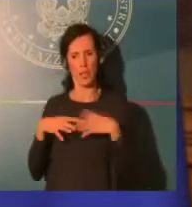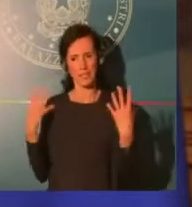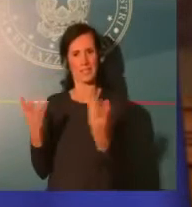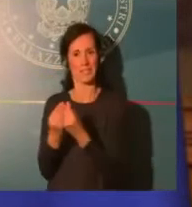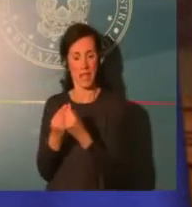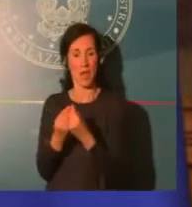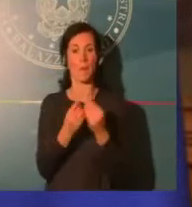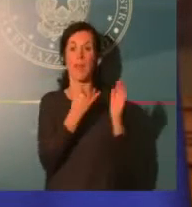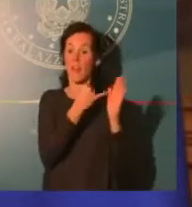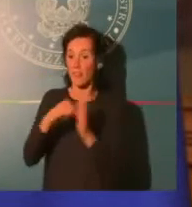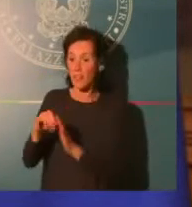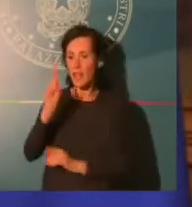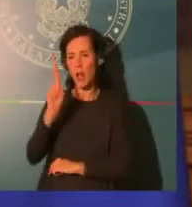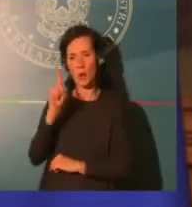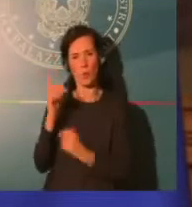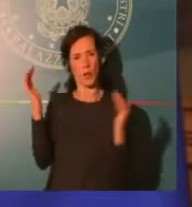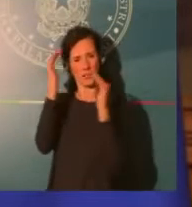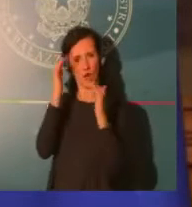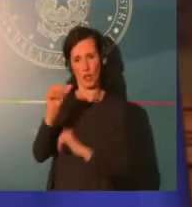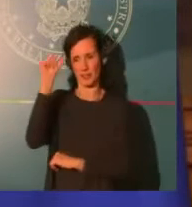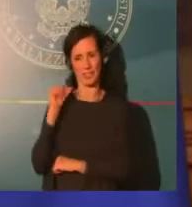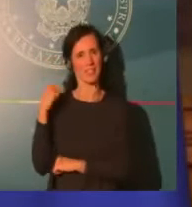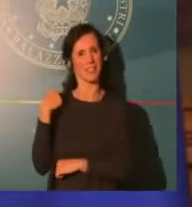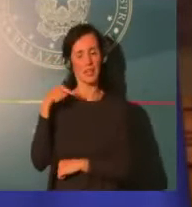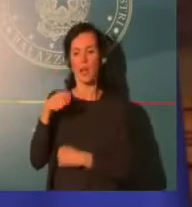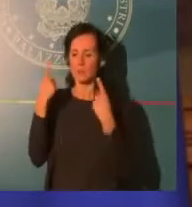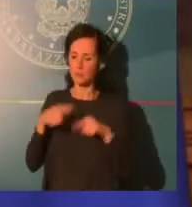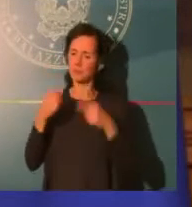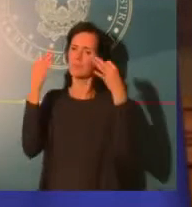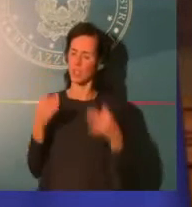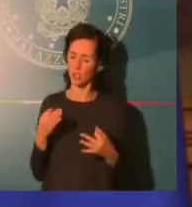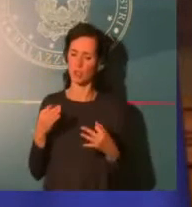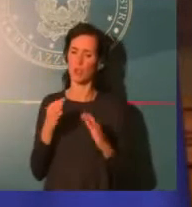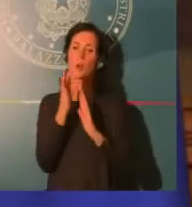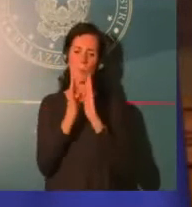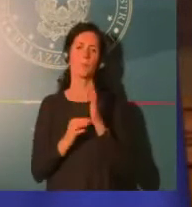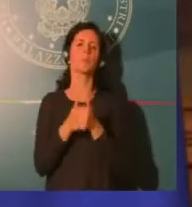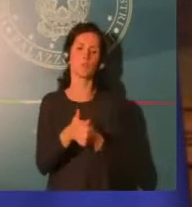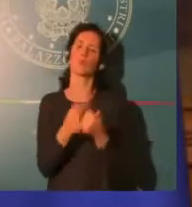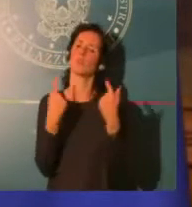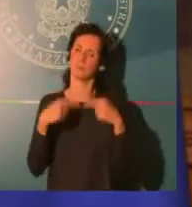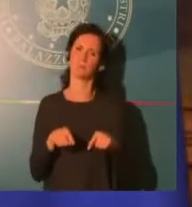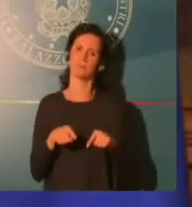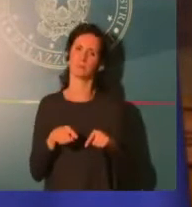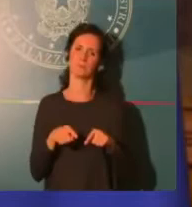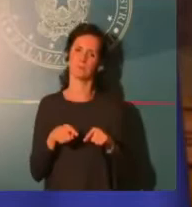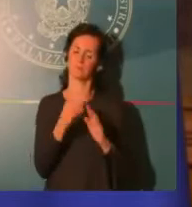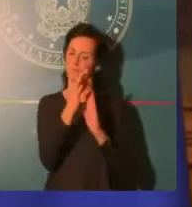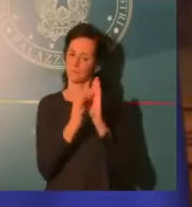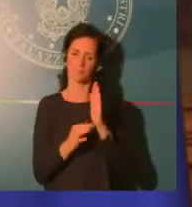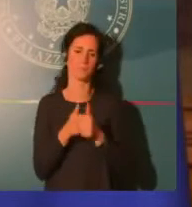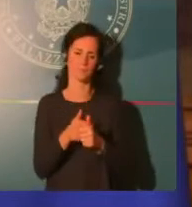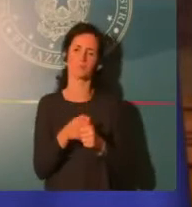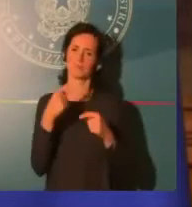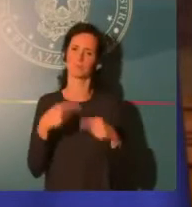arrivati nella consapevolezza che questo è il momento della responsabilità, che non è il momento più di